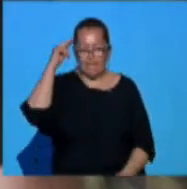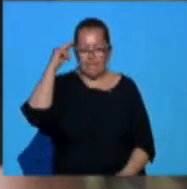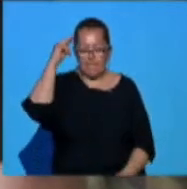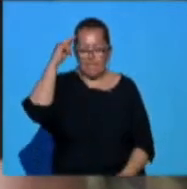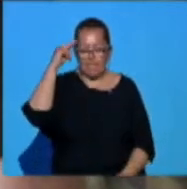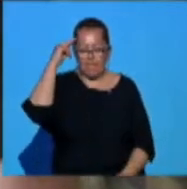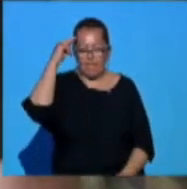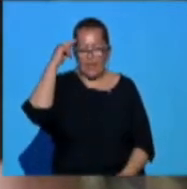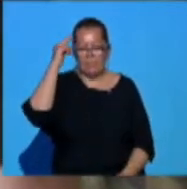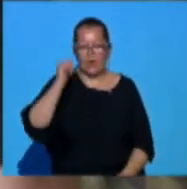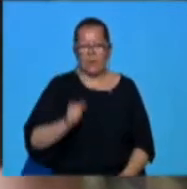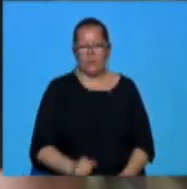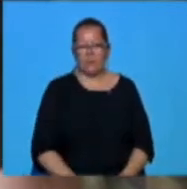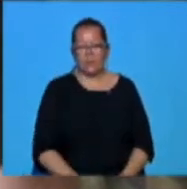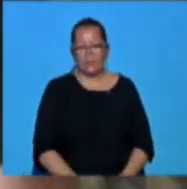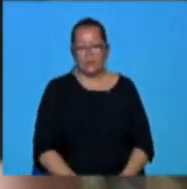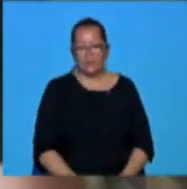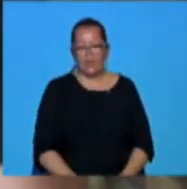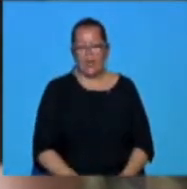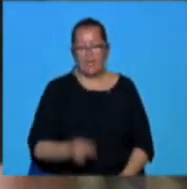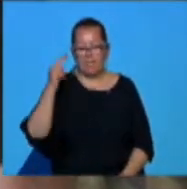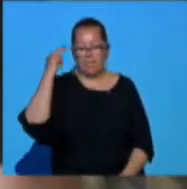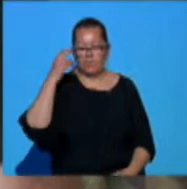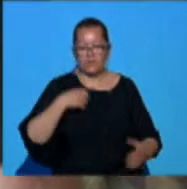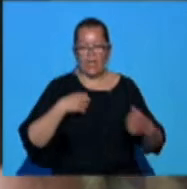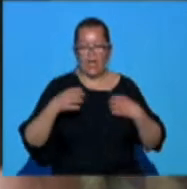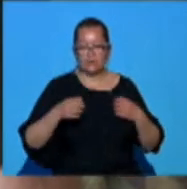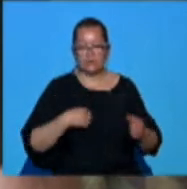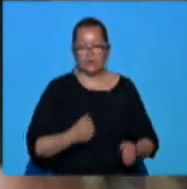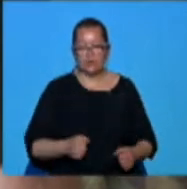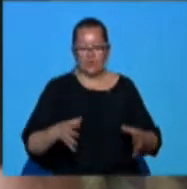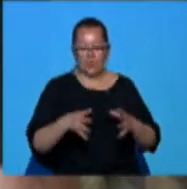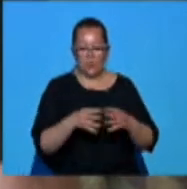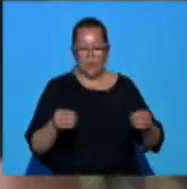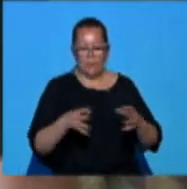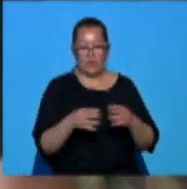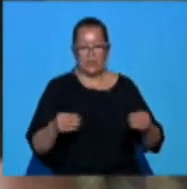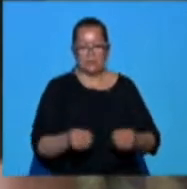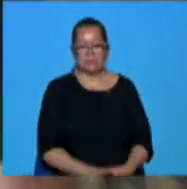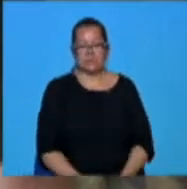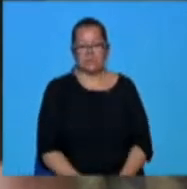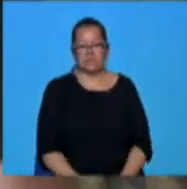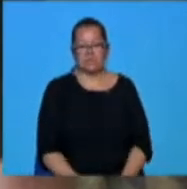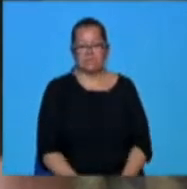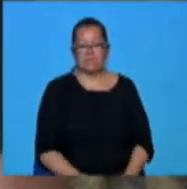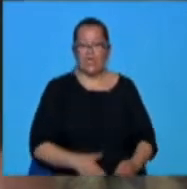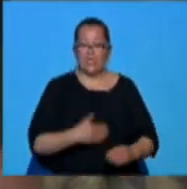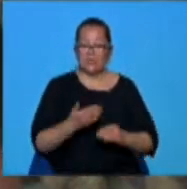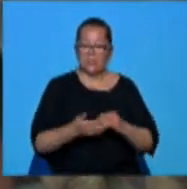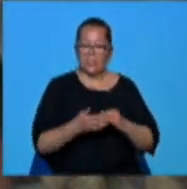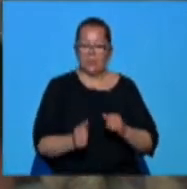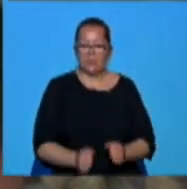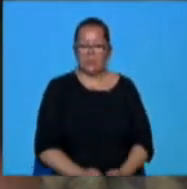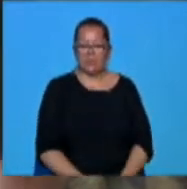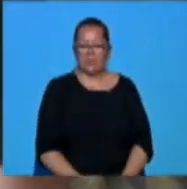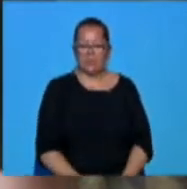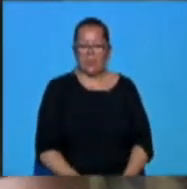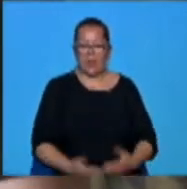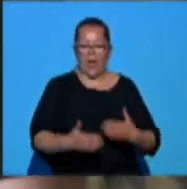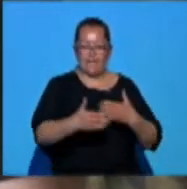în scena teatrală românească. Dincolo de acest lucru,